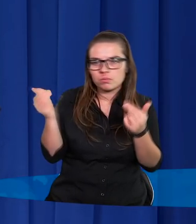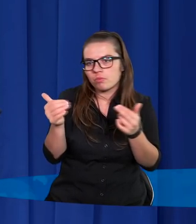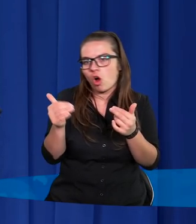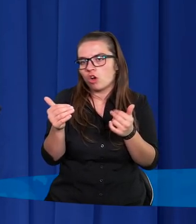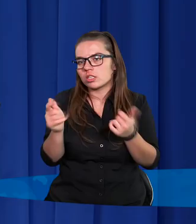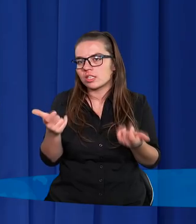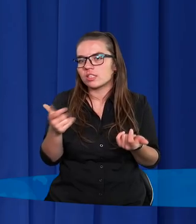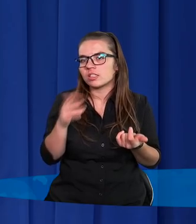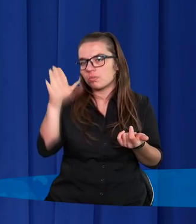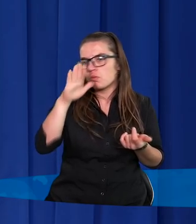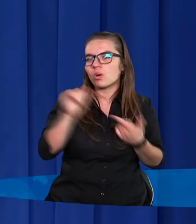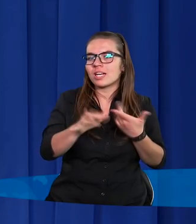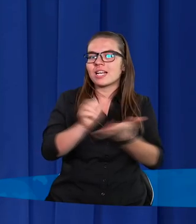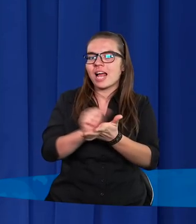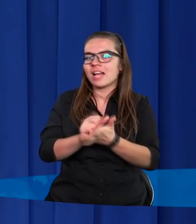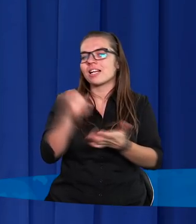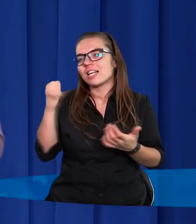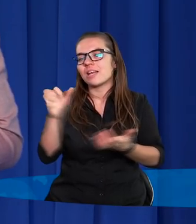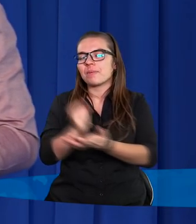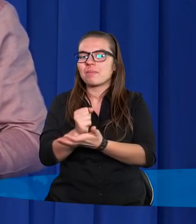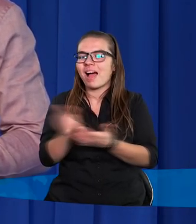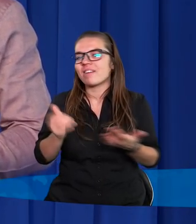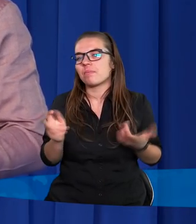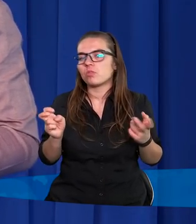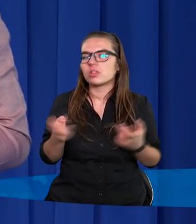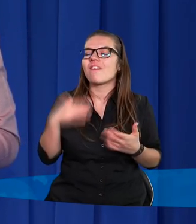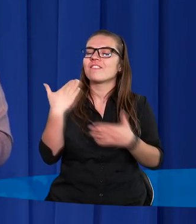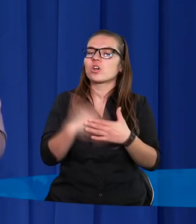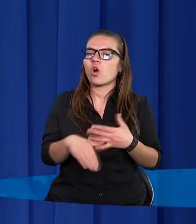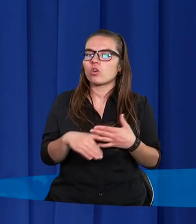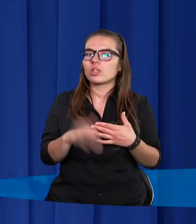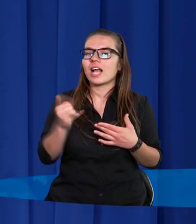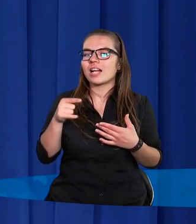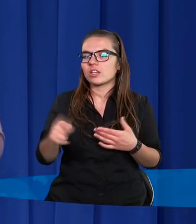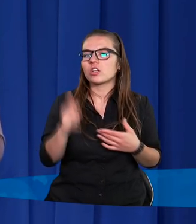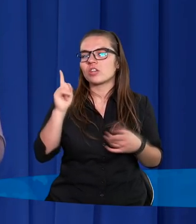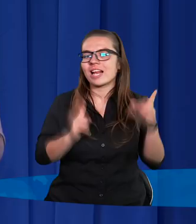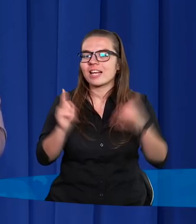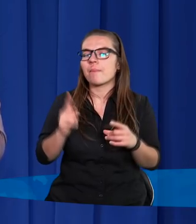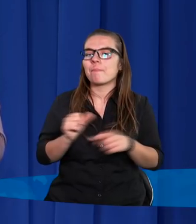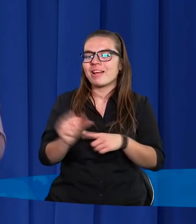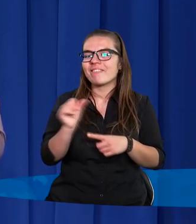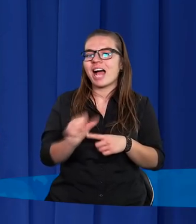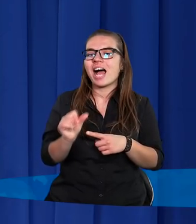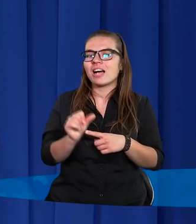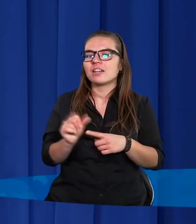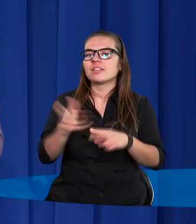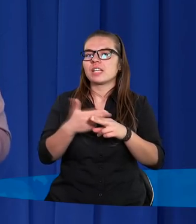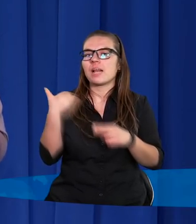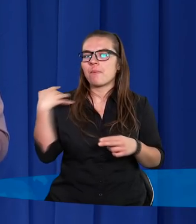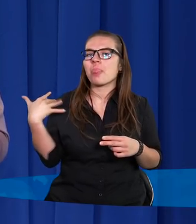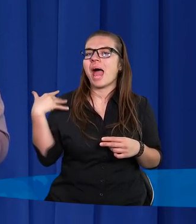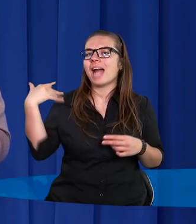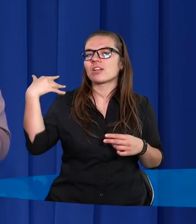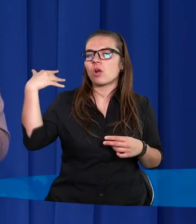Może Pan Bóg jest zajęty właśnie innymi sprawami. W końcu, jak to czasem bywa, kiedy byłem